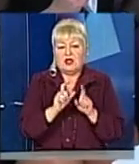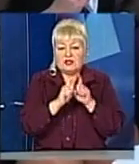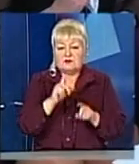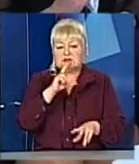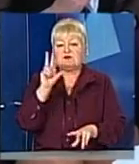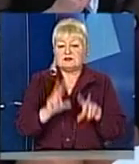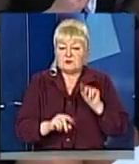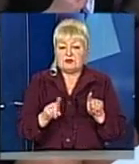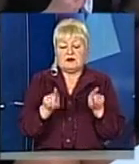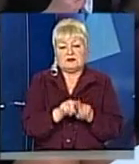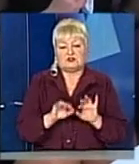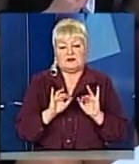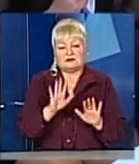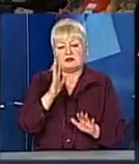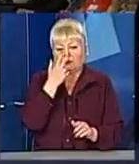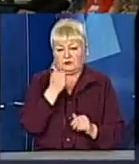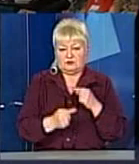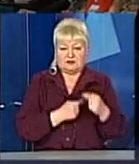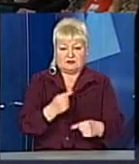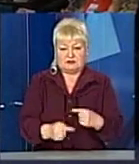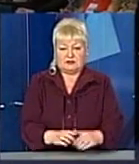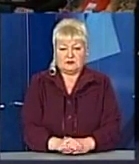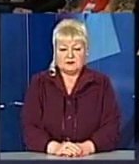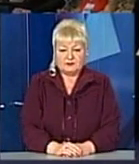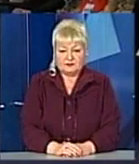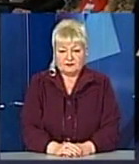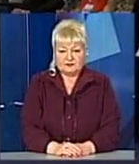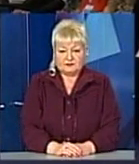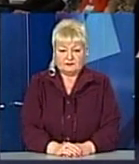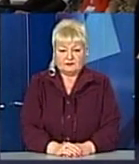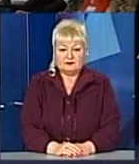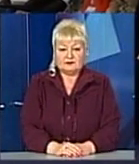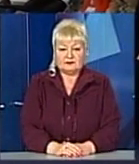сподівання, що такі заходи стануть традиційними. Марта Єнко, Тарас Фомін – Новини.